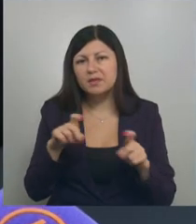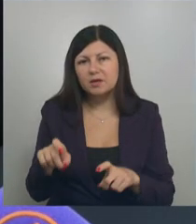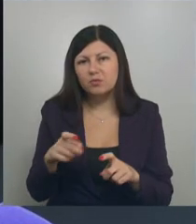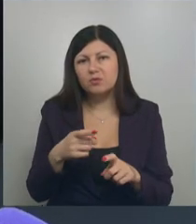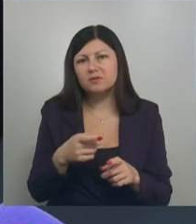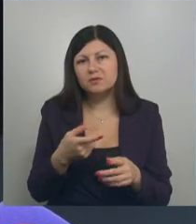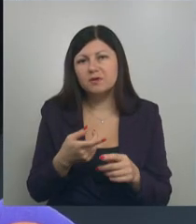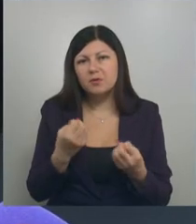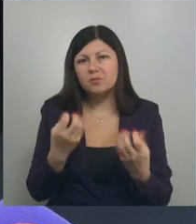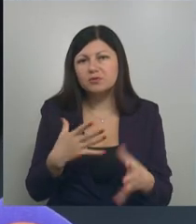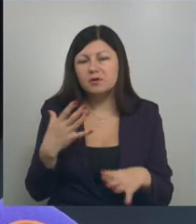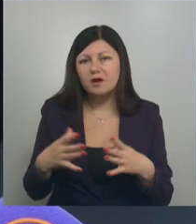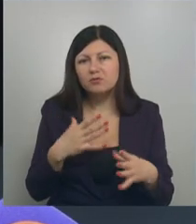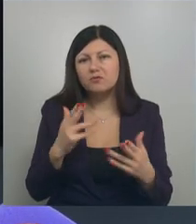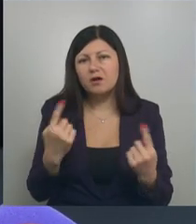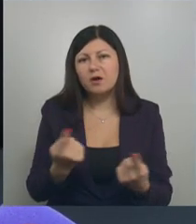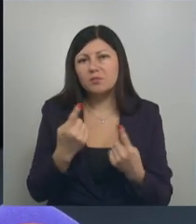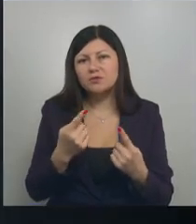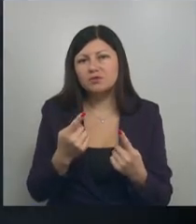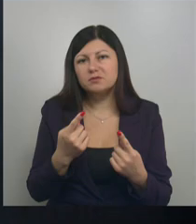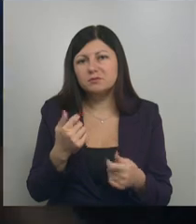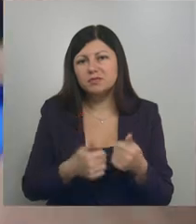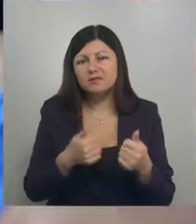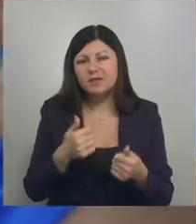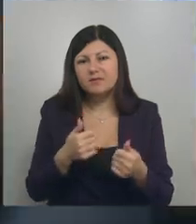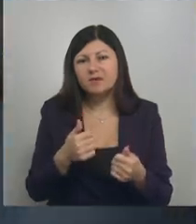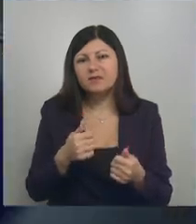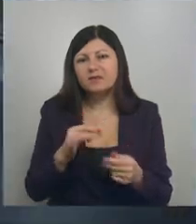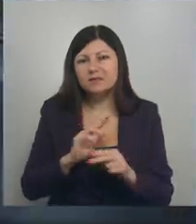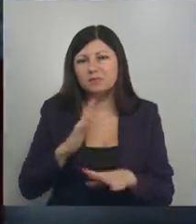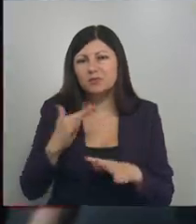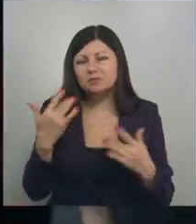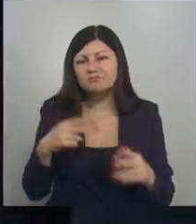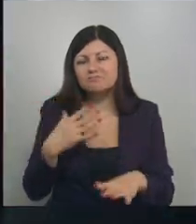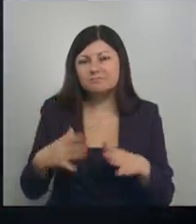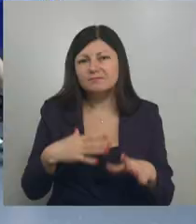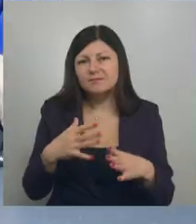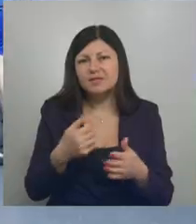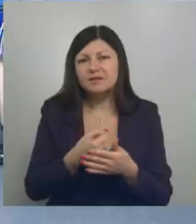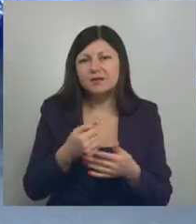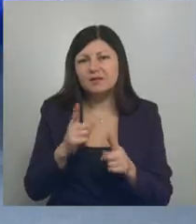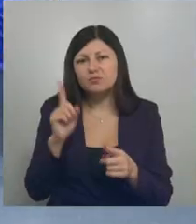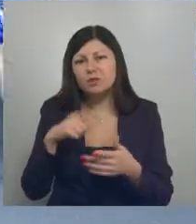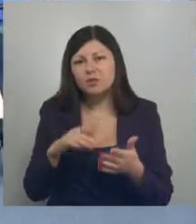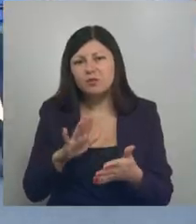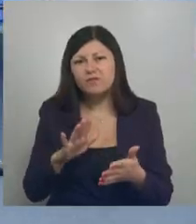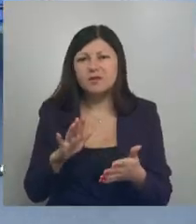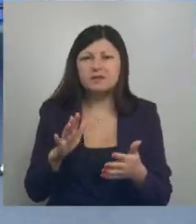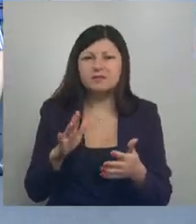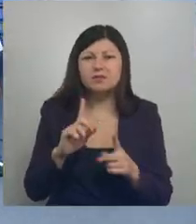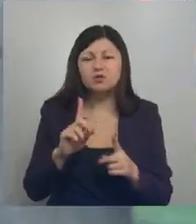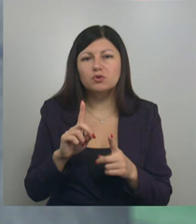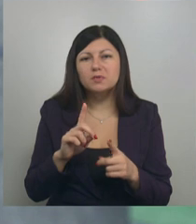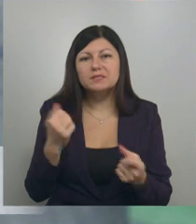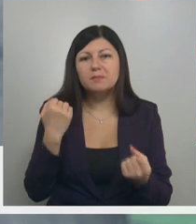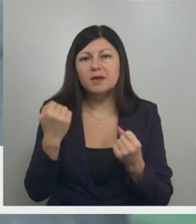неизбежно. Так что просто готовились к обычным соревнованиям. С помощью тренировок преодолевали эти неуверенности. Чтобы довести